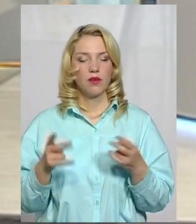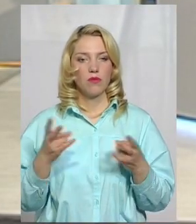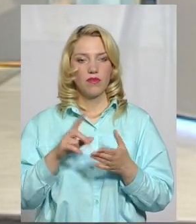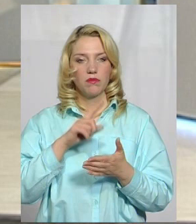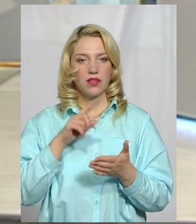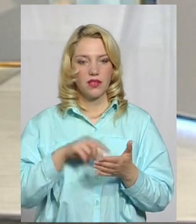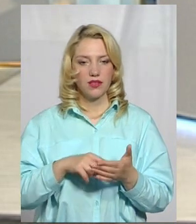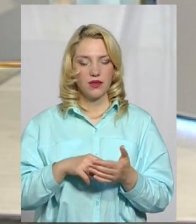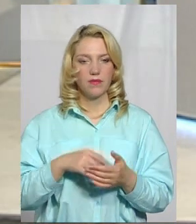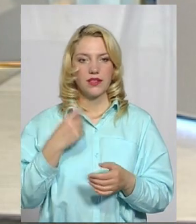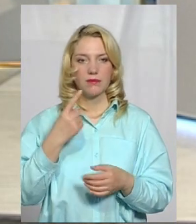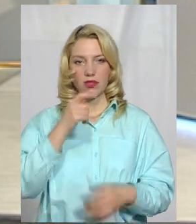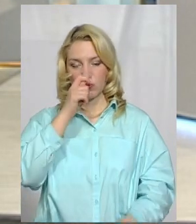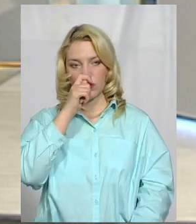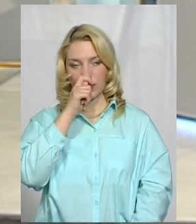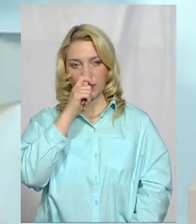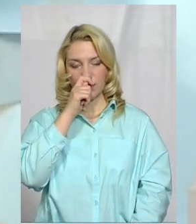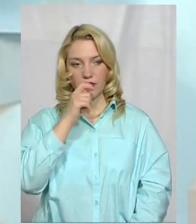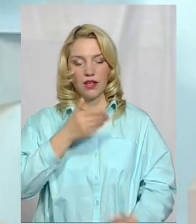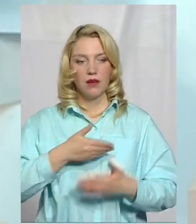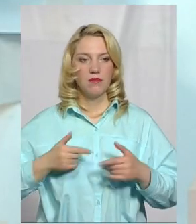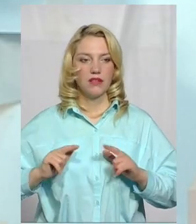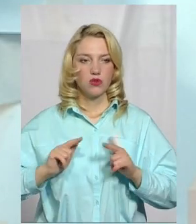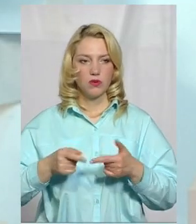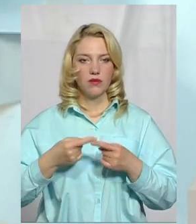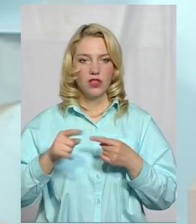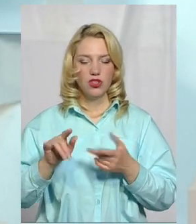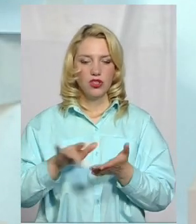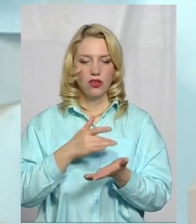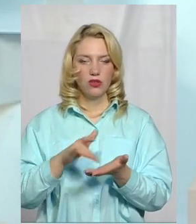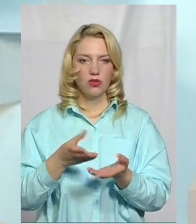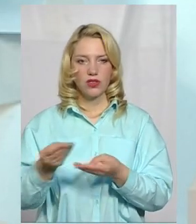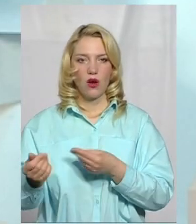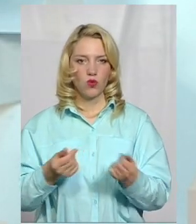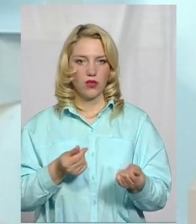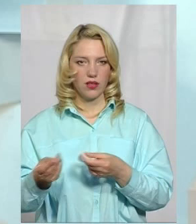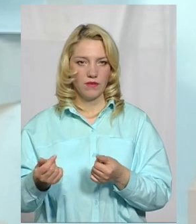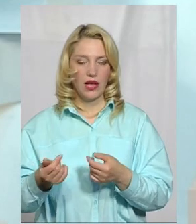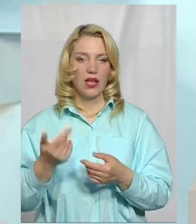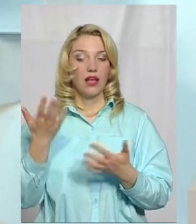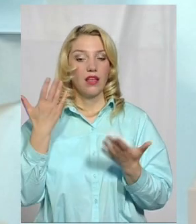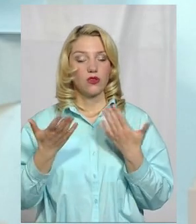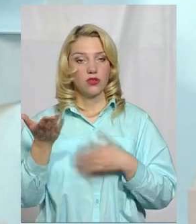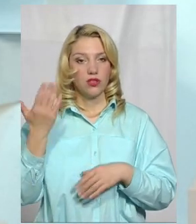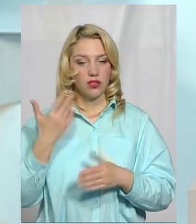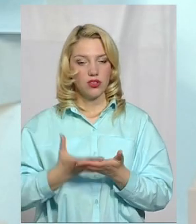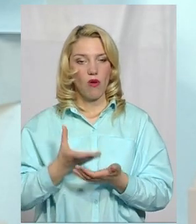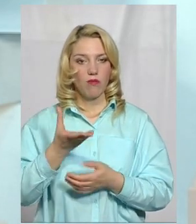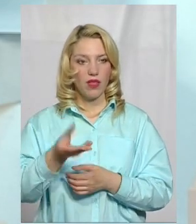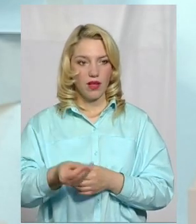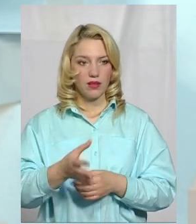ставити питання. З 1 квітня ми вступили в інші розрахунки. Якщо раніше оплата проходила